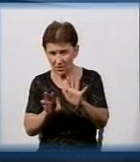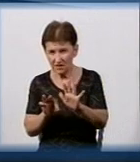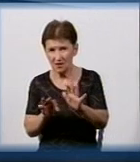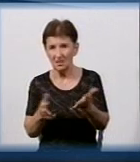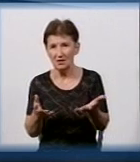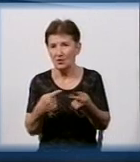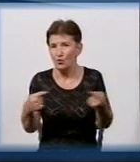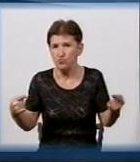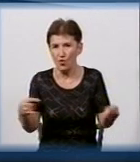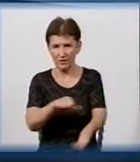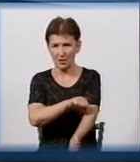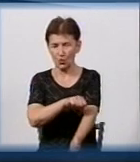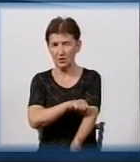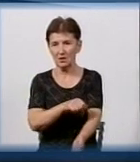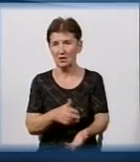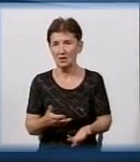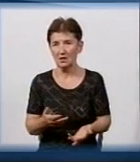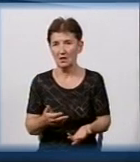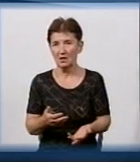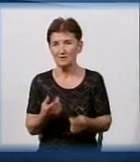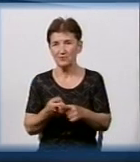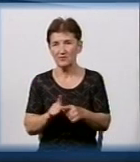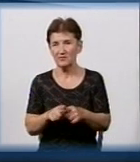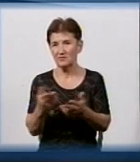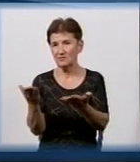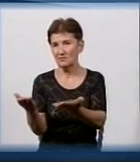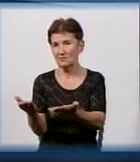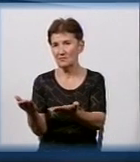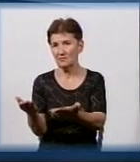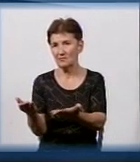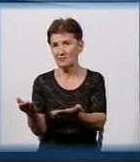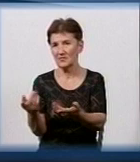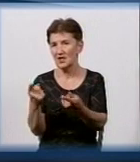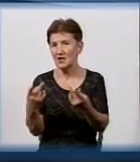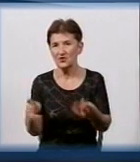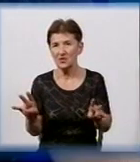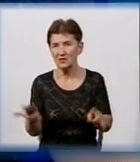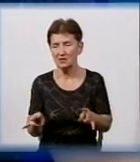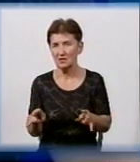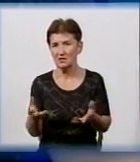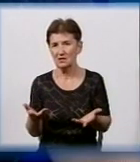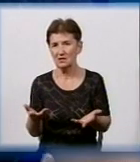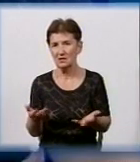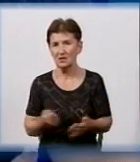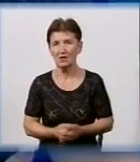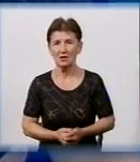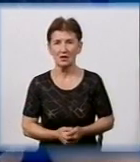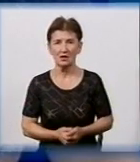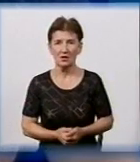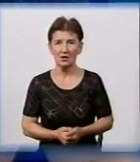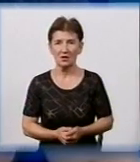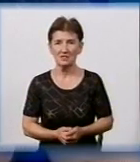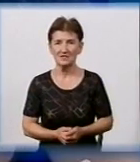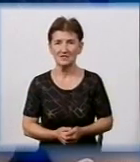і це безпечно. Тобто, тобі не треба... А як відбувається потім, ну,